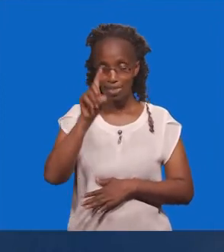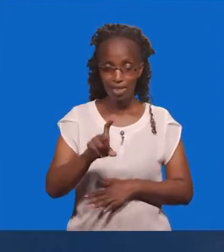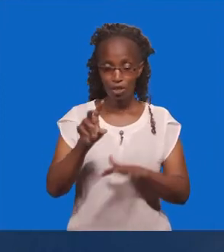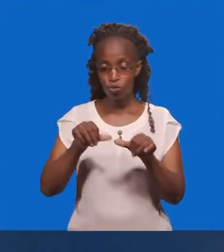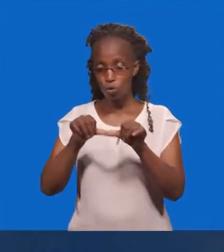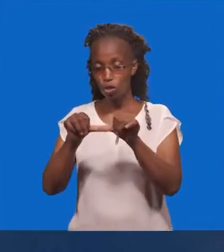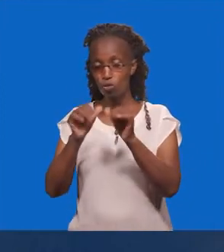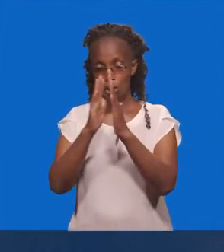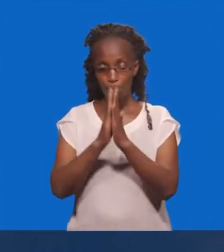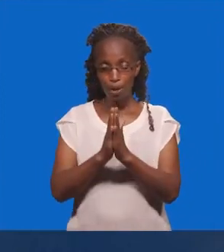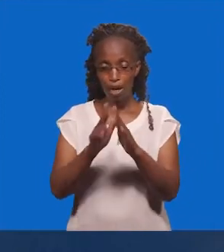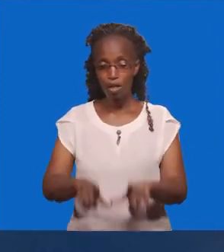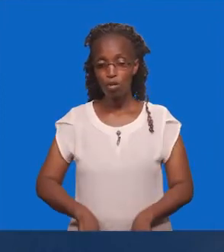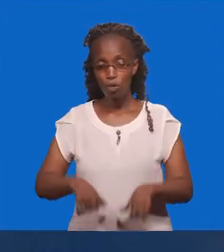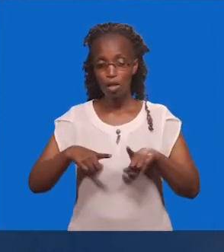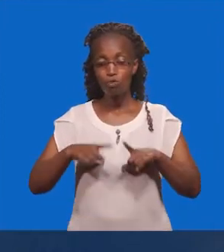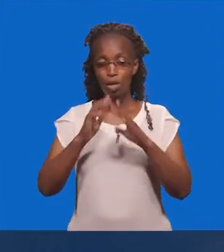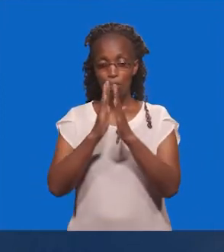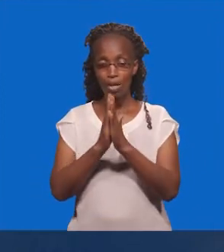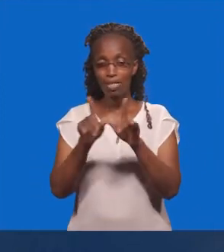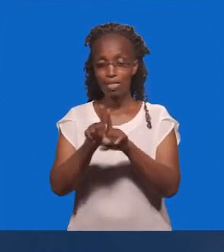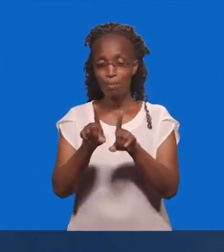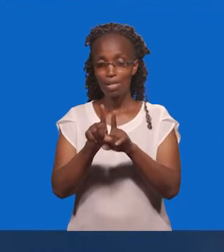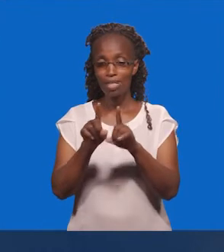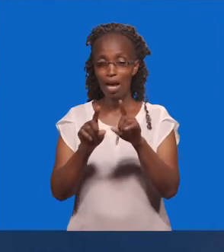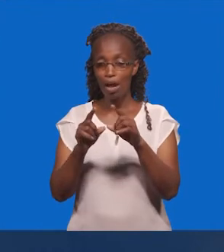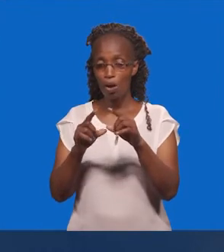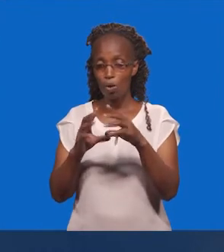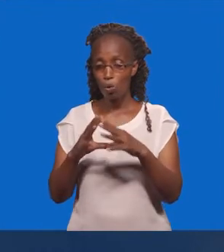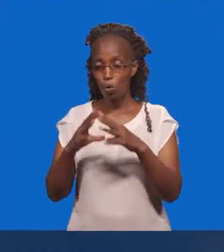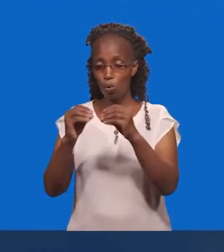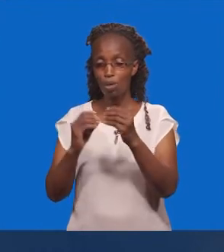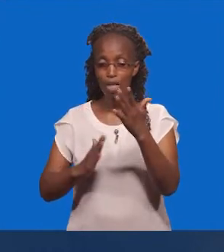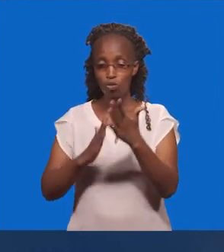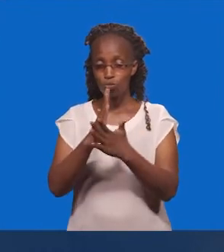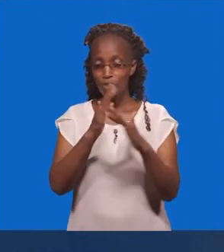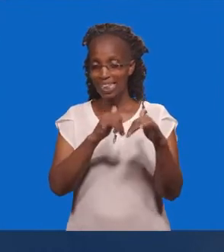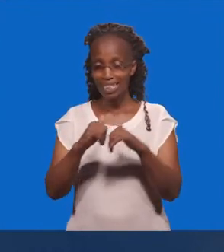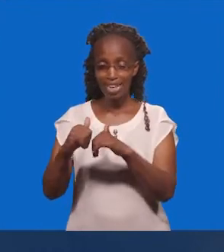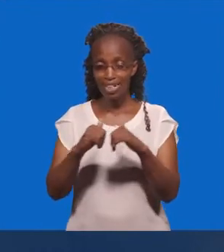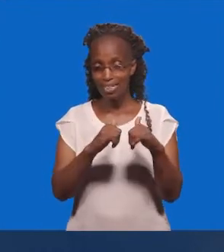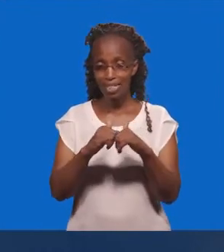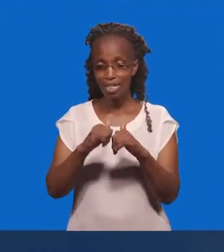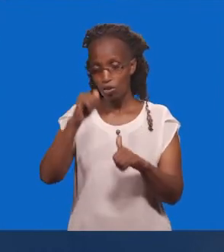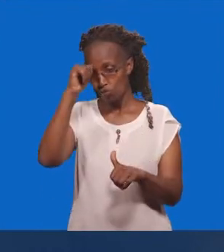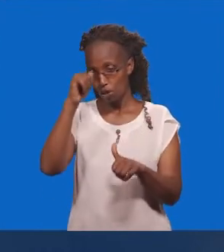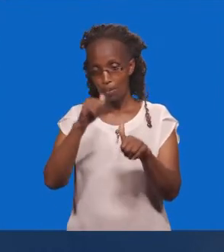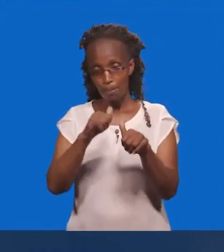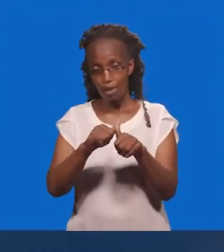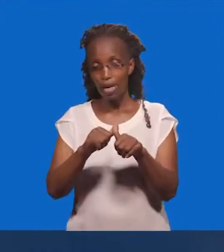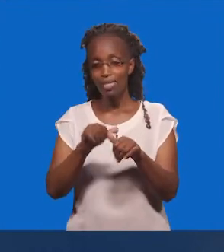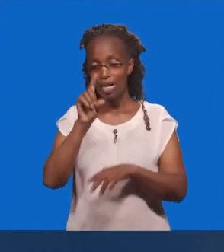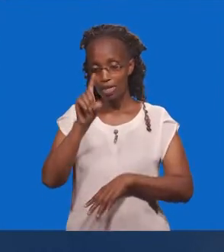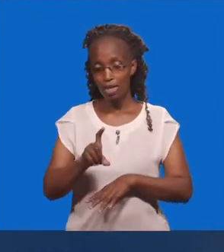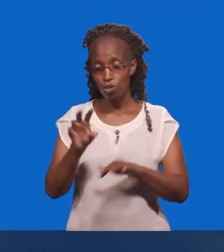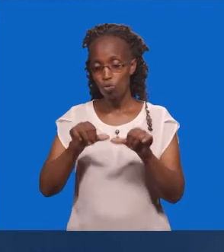Kundumu Katika Maombi Hata Kama Anapitia Changamoto Za Aina Fulani Na Mbadu Ukaweze Kukumbuka Kuna Haja Kufuanyia